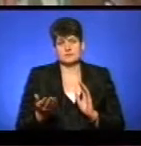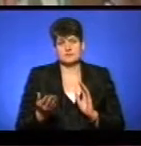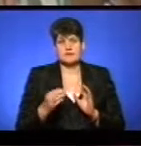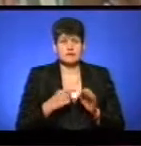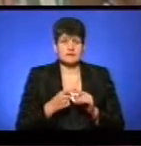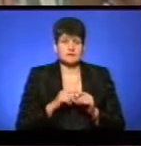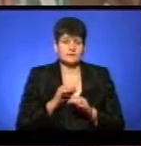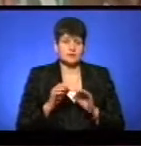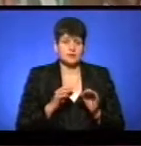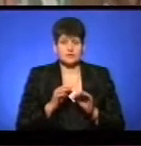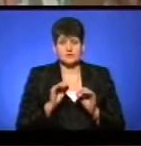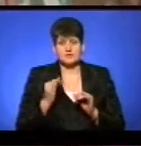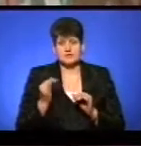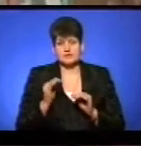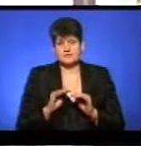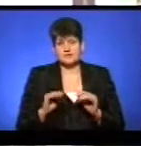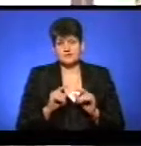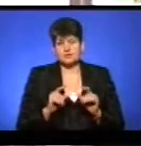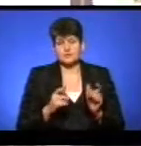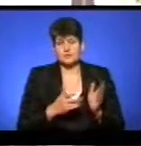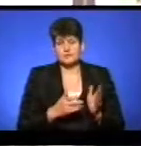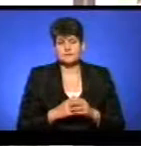проєктом навіть цікавляться діти в її школі.